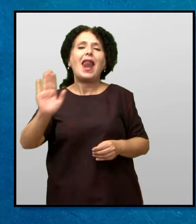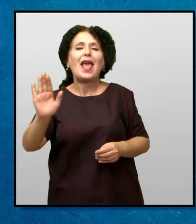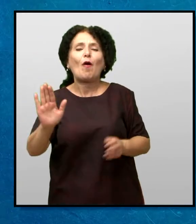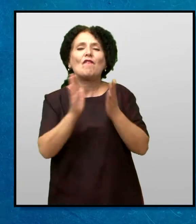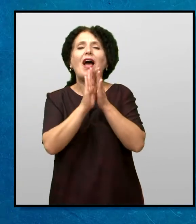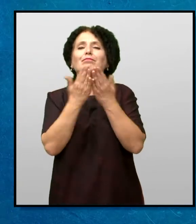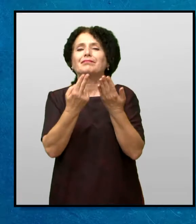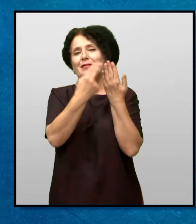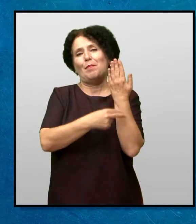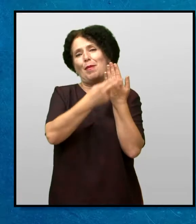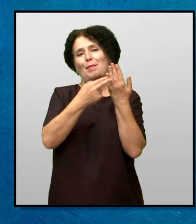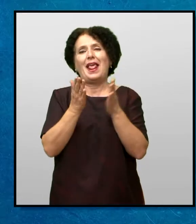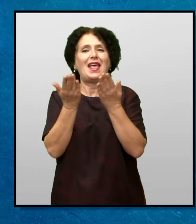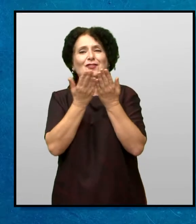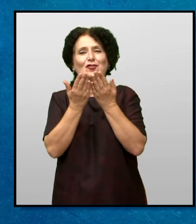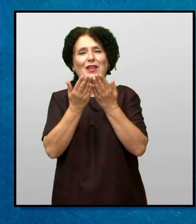Библија